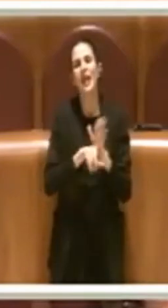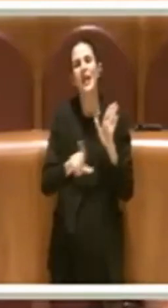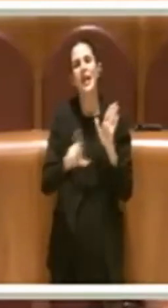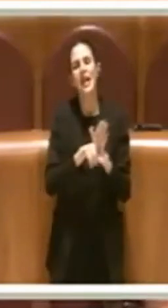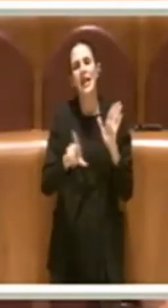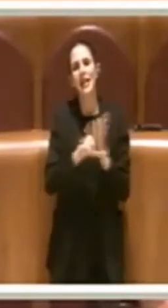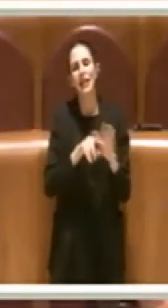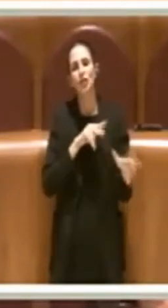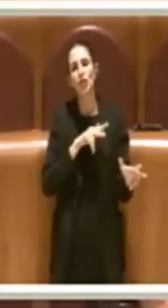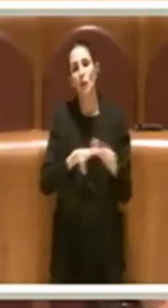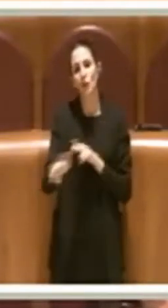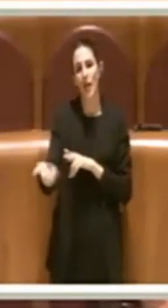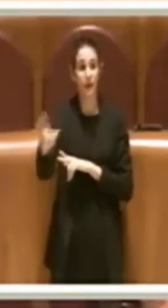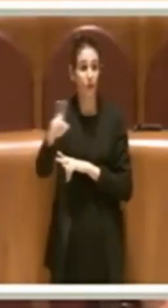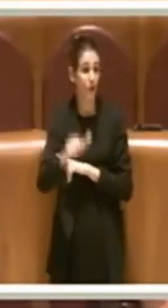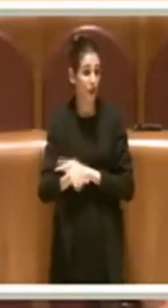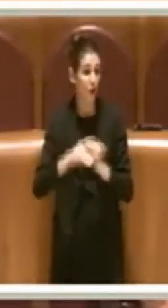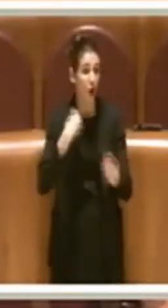sono tantissimi, ahimè,